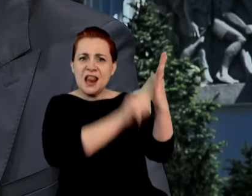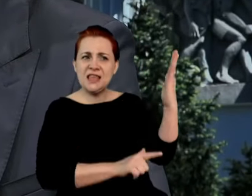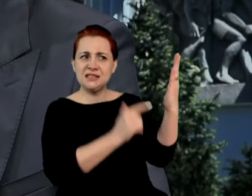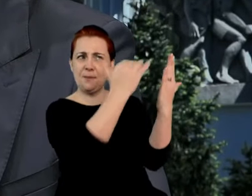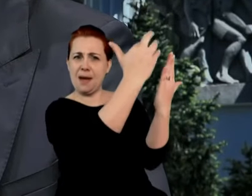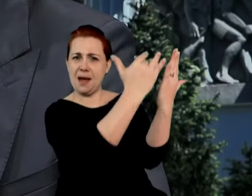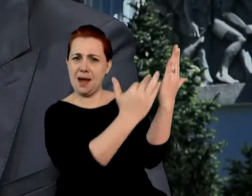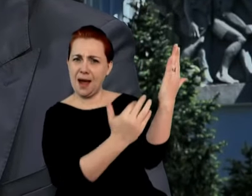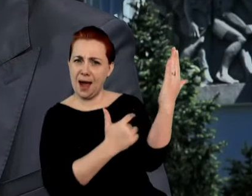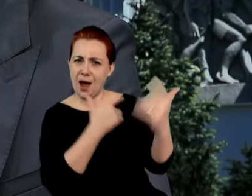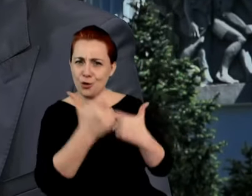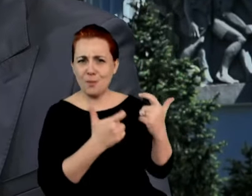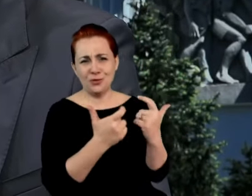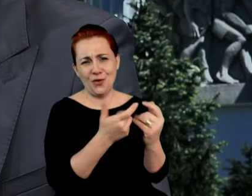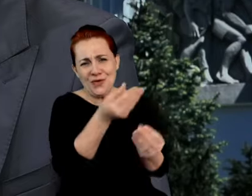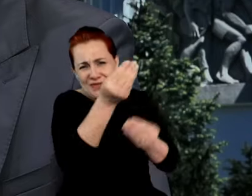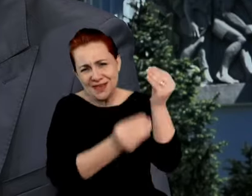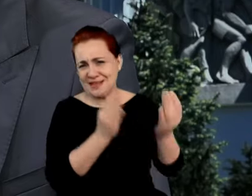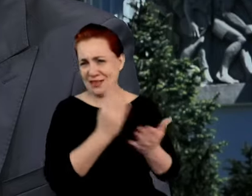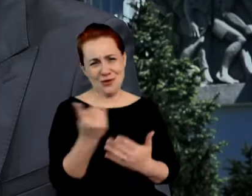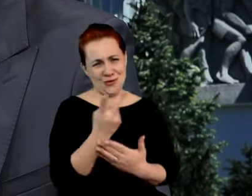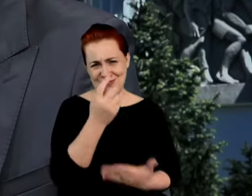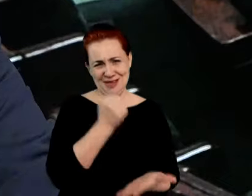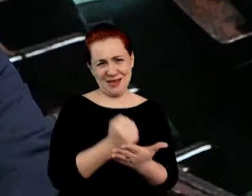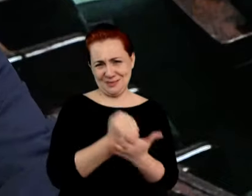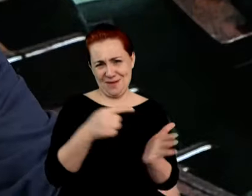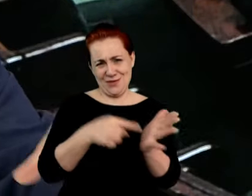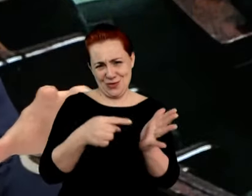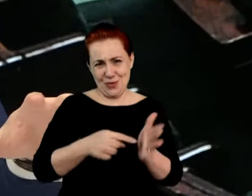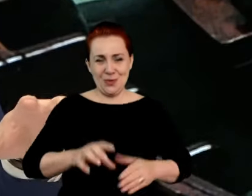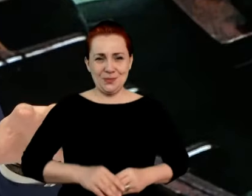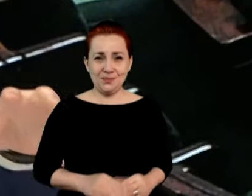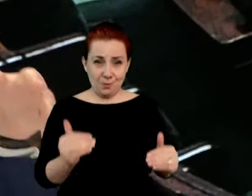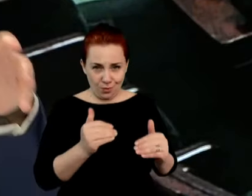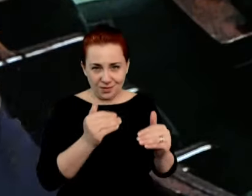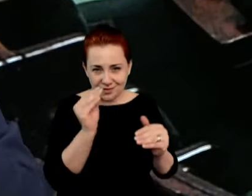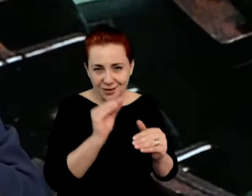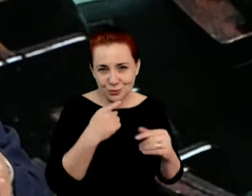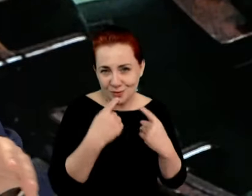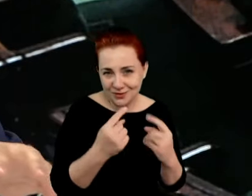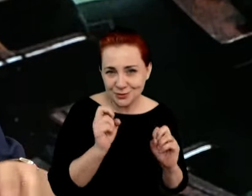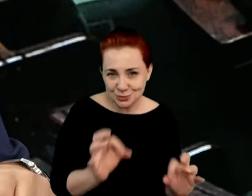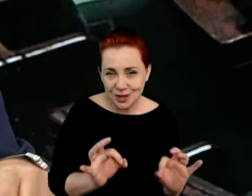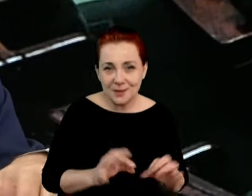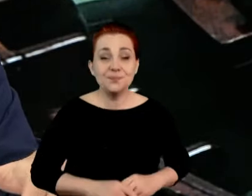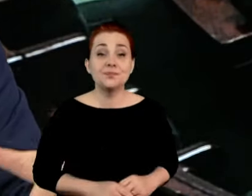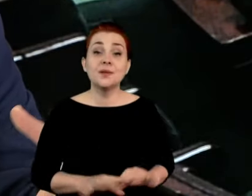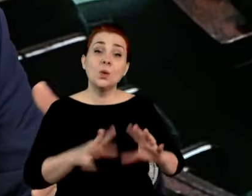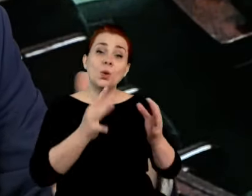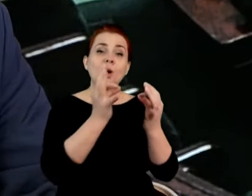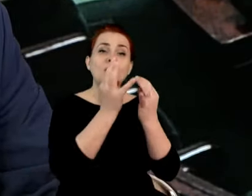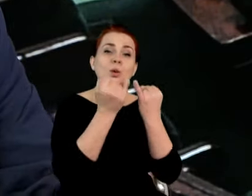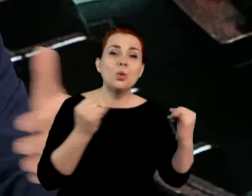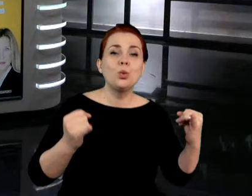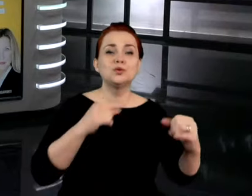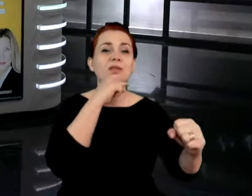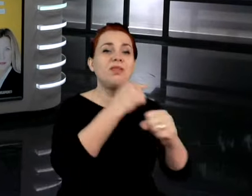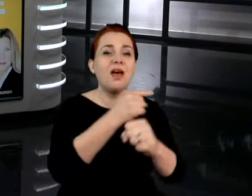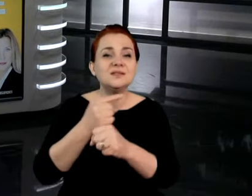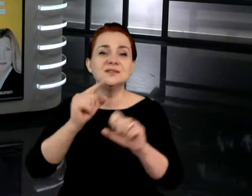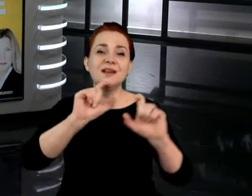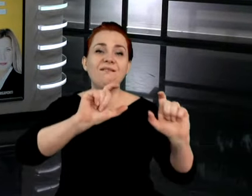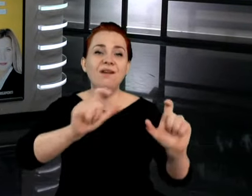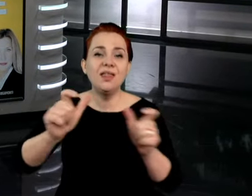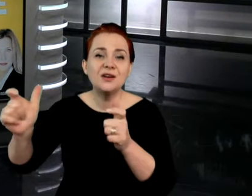nieco dłuższa niż te dwie rzeczy, które pan wymienił, mogę dokończyć. Ta lista waszych decyzji, wydarzeń czy